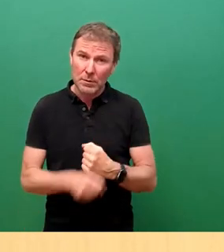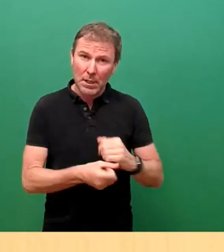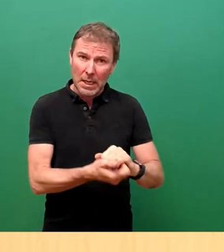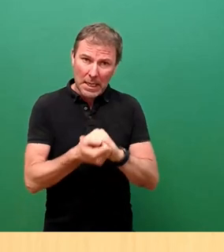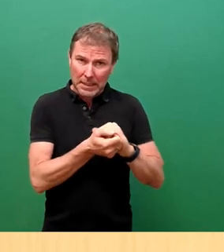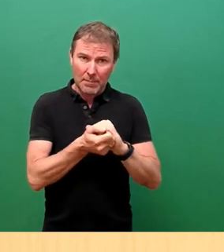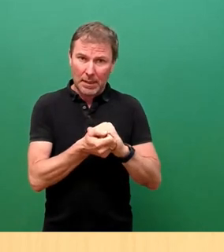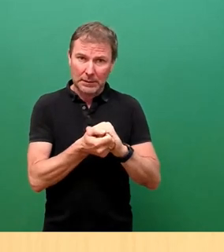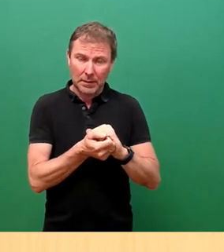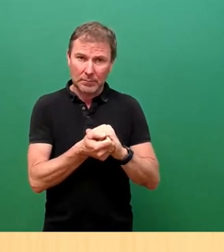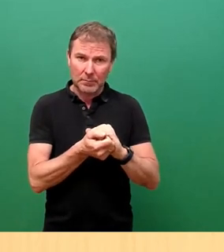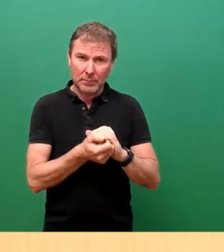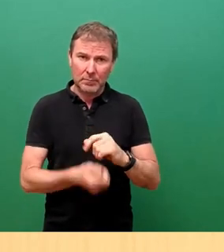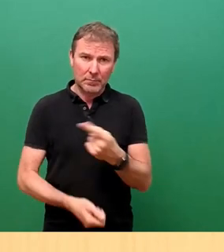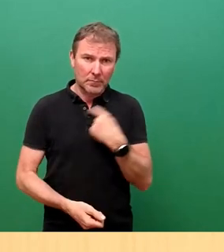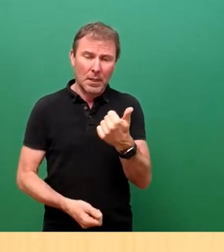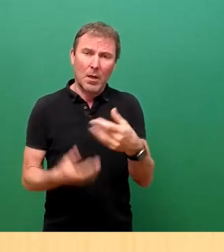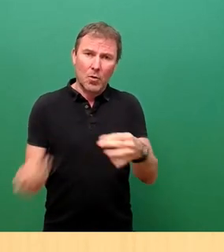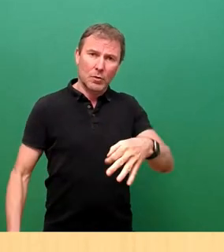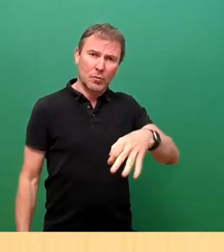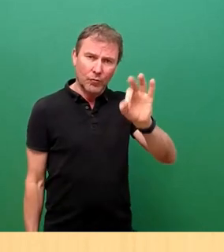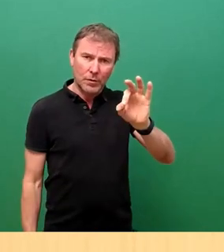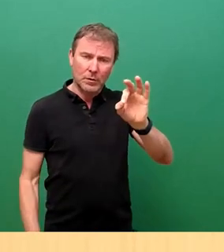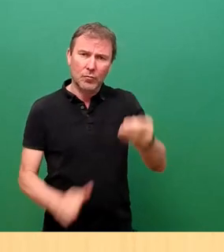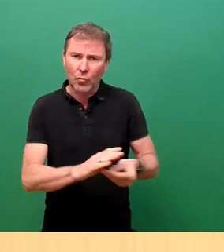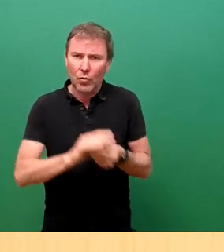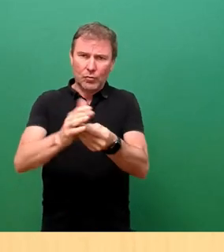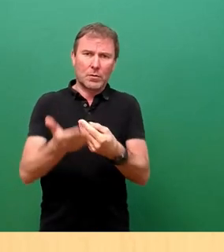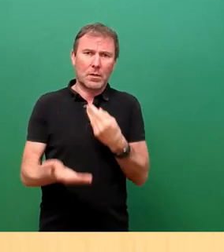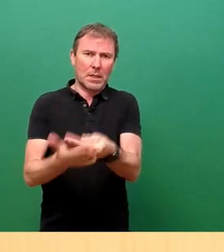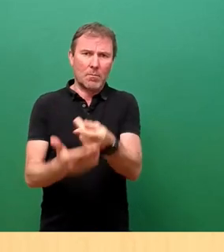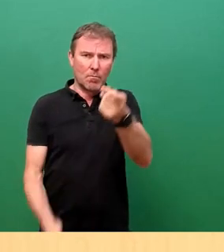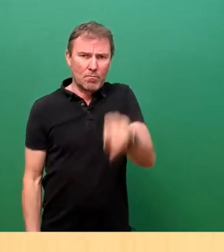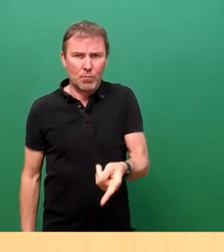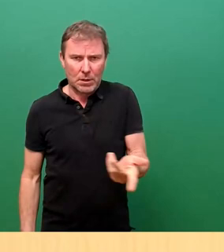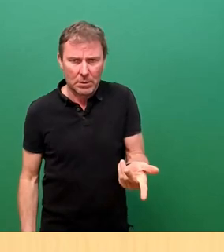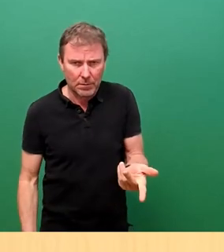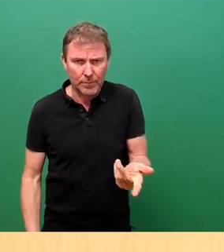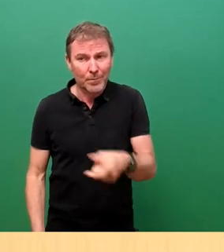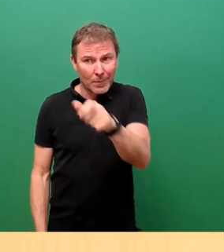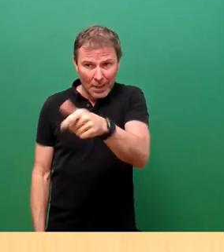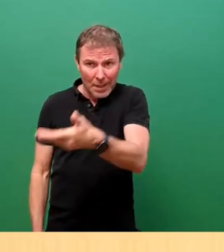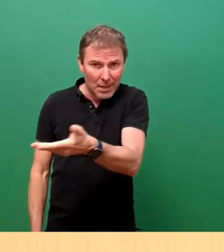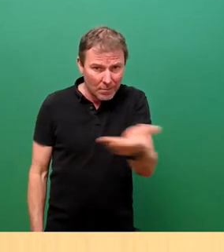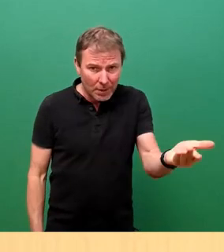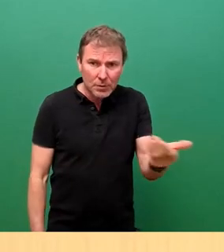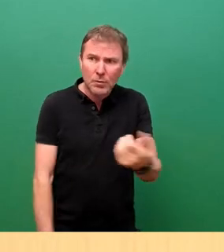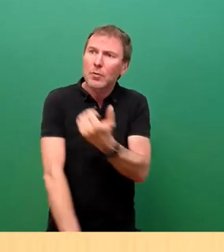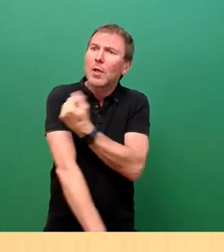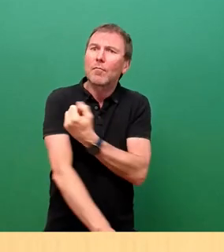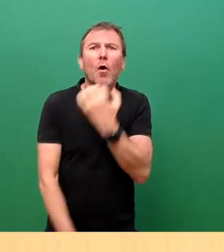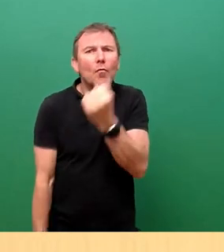gemeinsamen Nenner finden können und finden sollten. Auch diese Menschen, die sich nicht impfen lassen wollen,